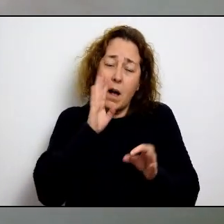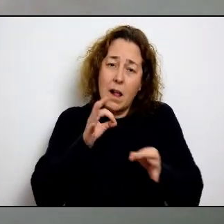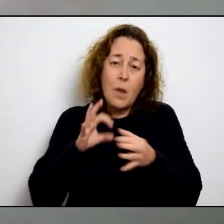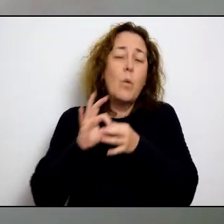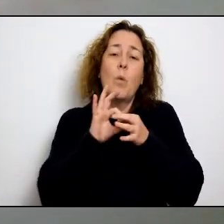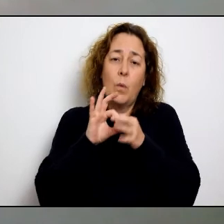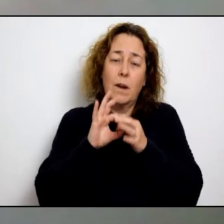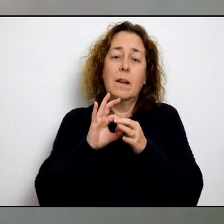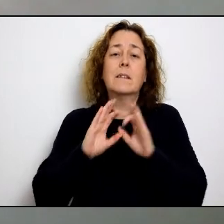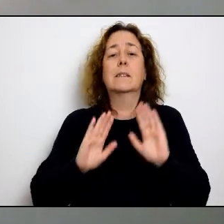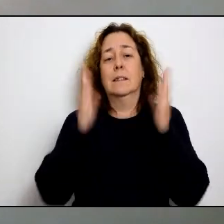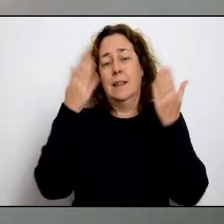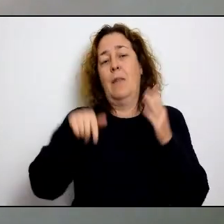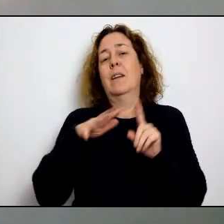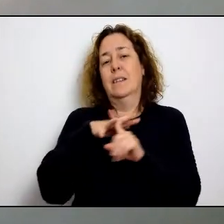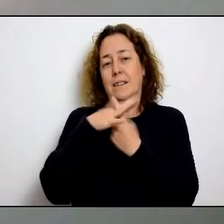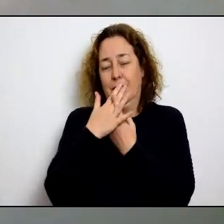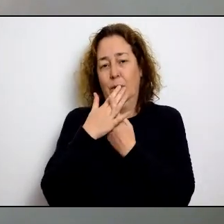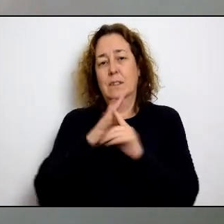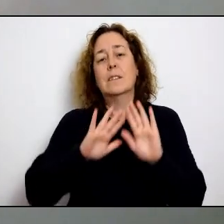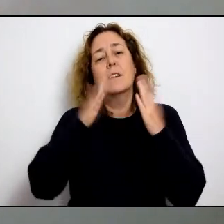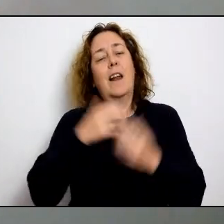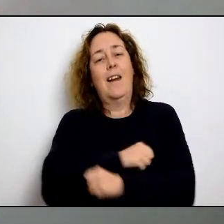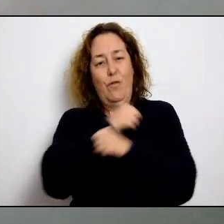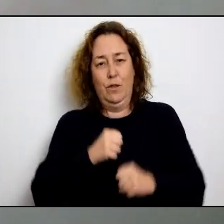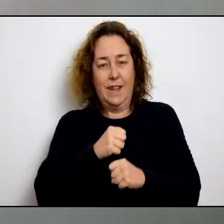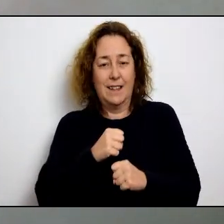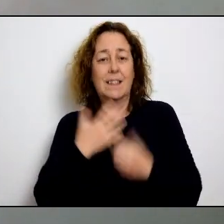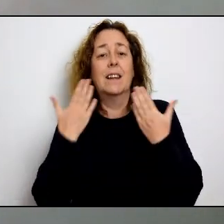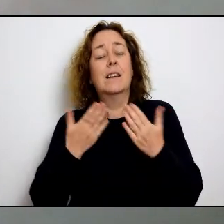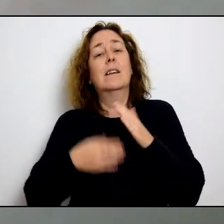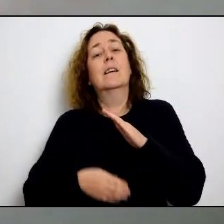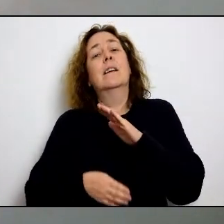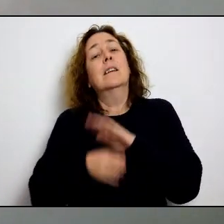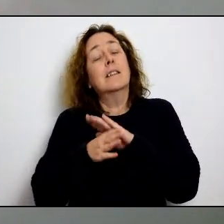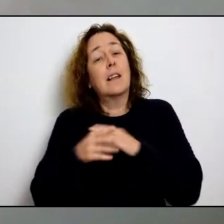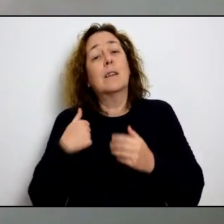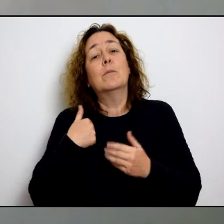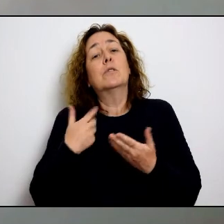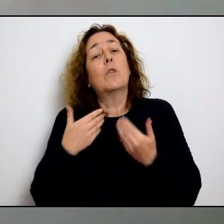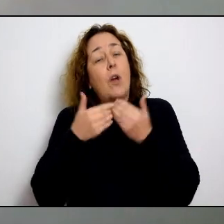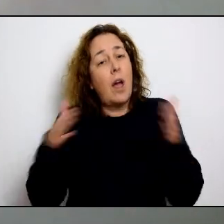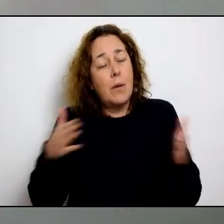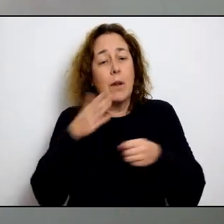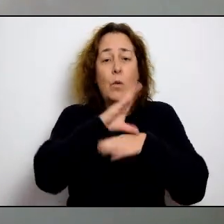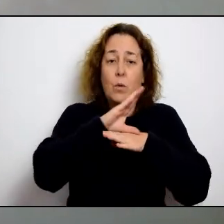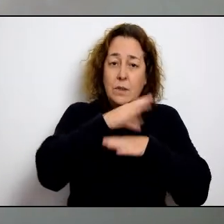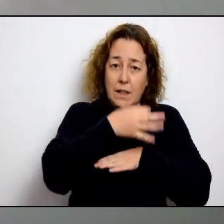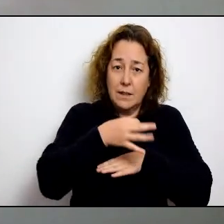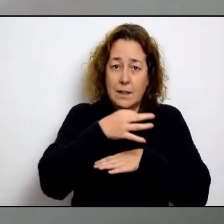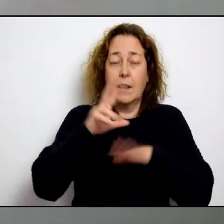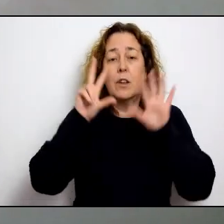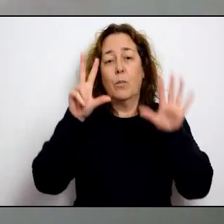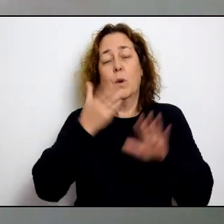tindrem en un moment posterior de manera conjunta si seguim fent feina com ho fem units i unides sortirem pres d'aquesta situació i